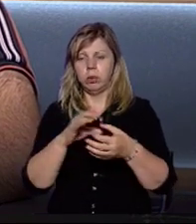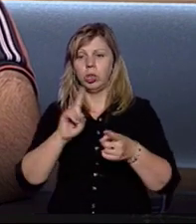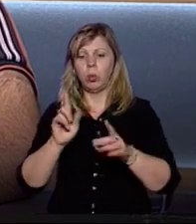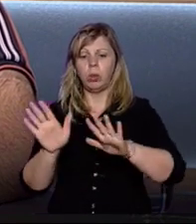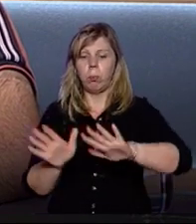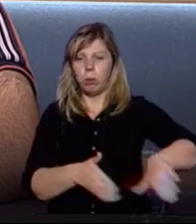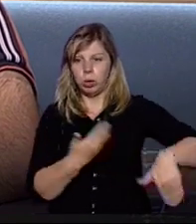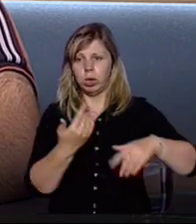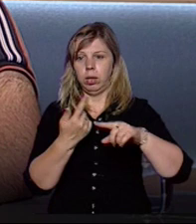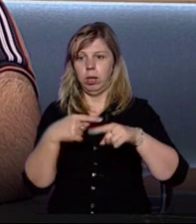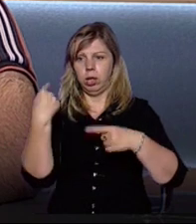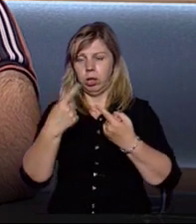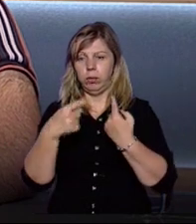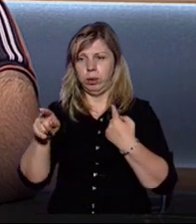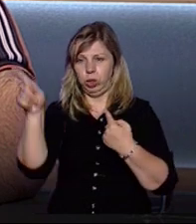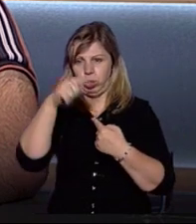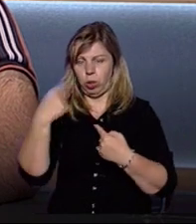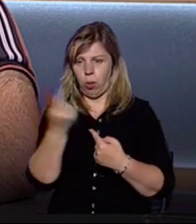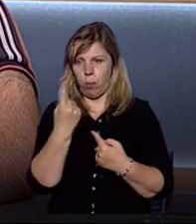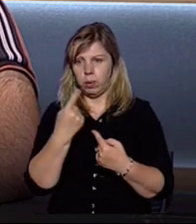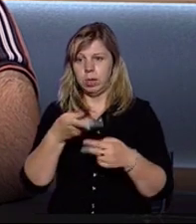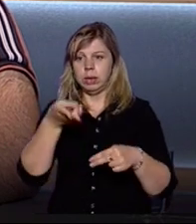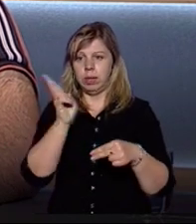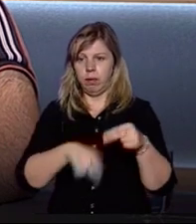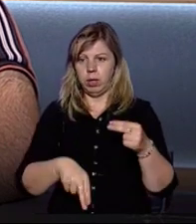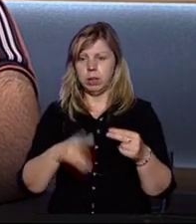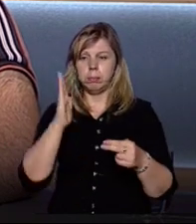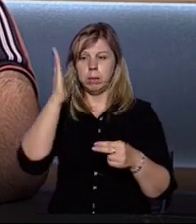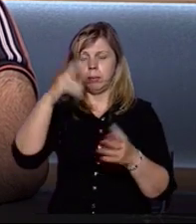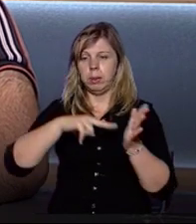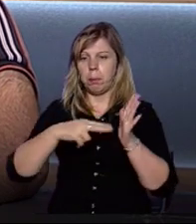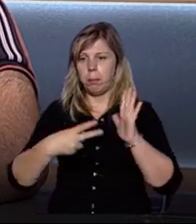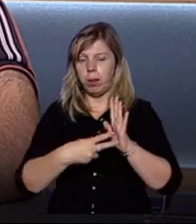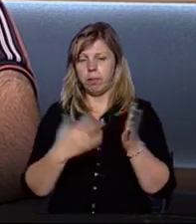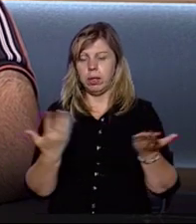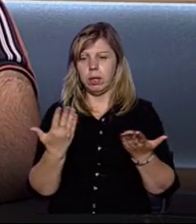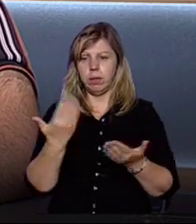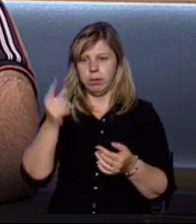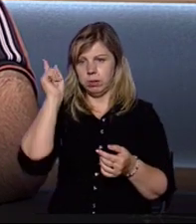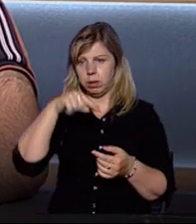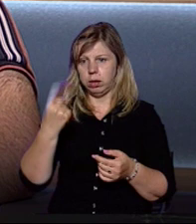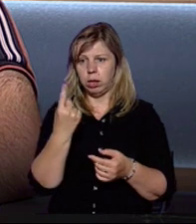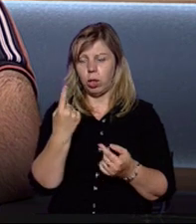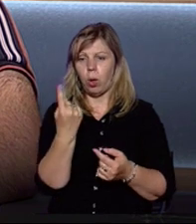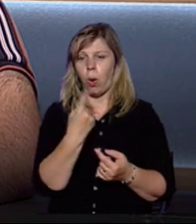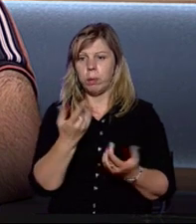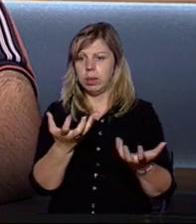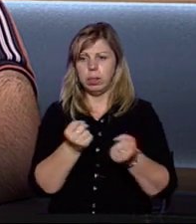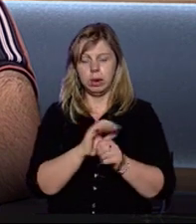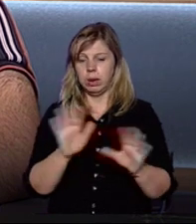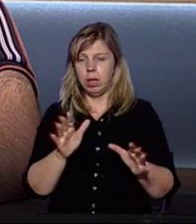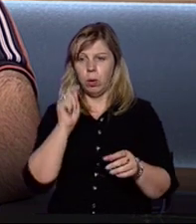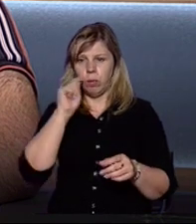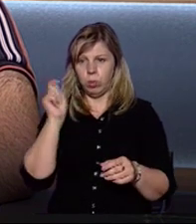пройшли, інші області. Завершуємо з перспективним планом, який, ви знаєте, одна єдина область, яка не прийняла